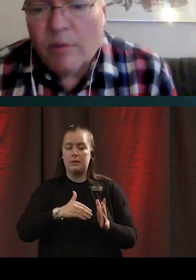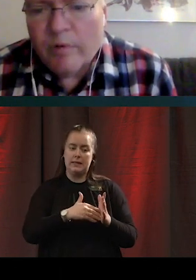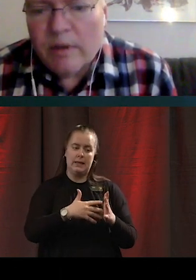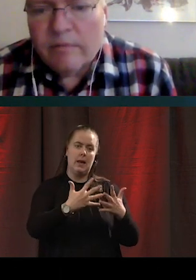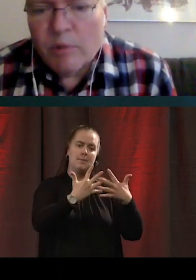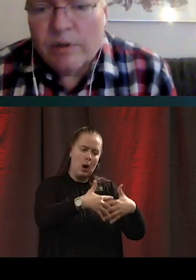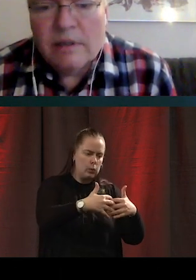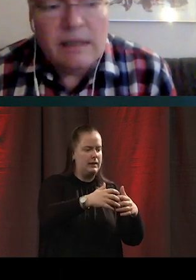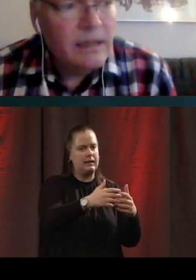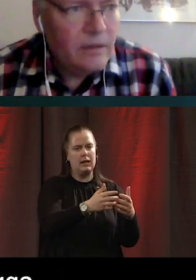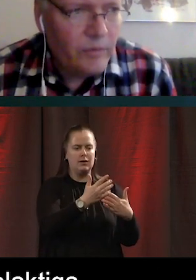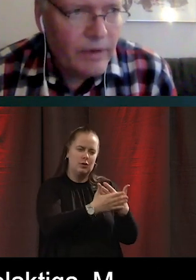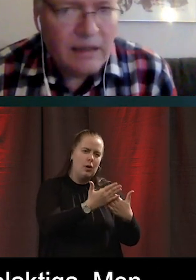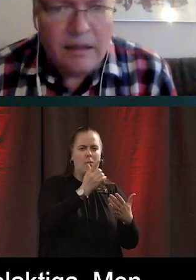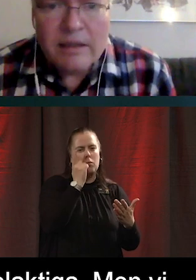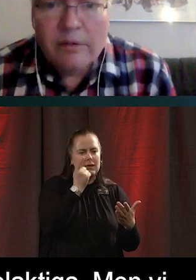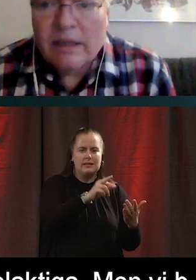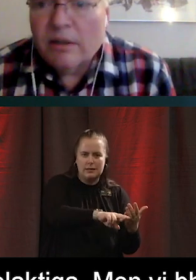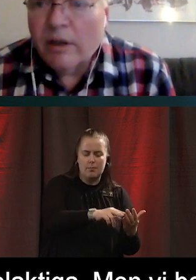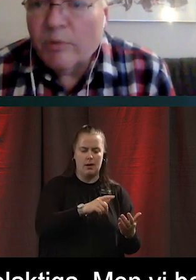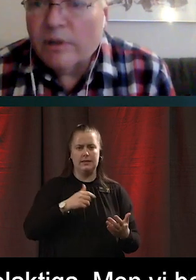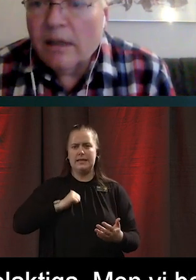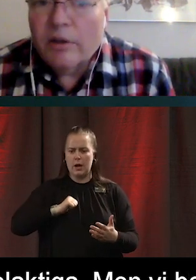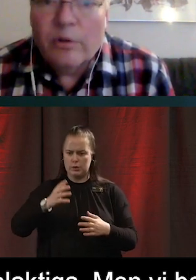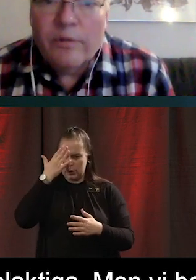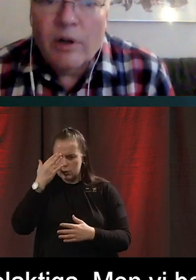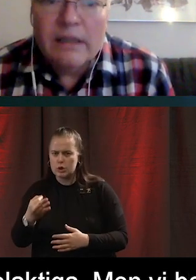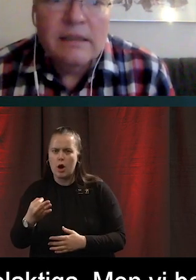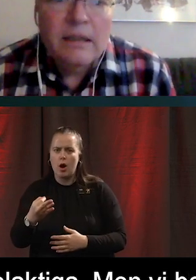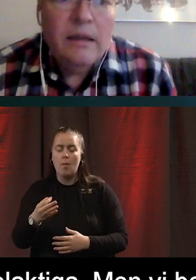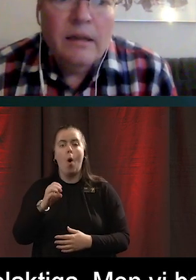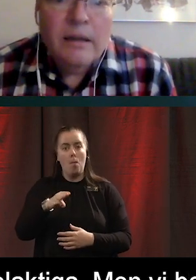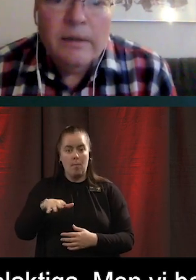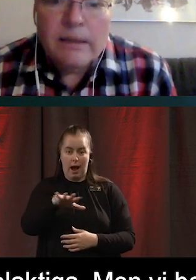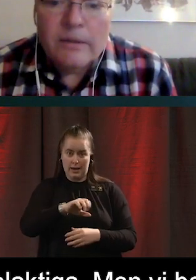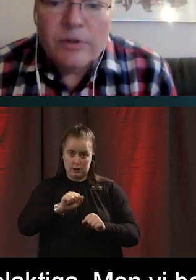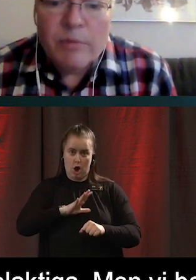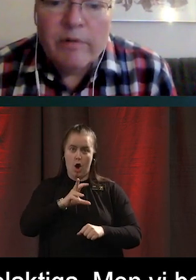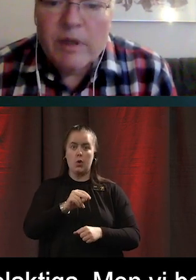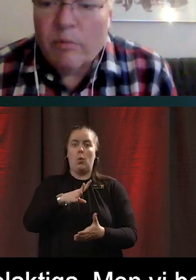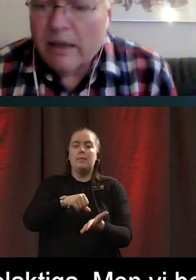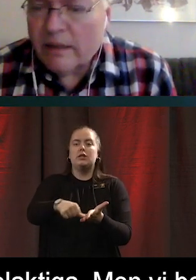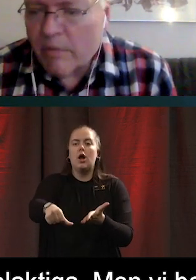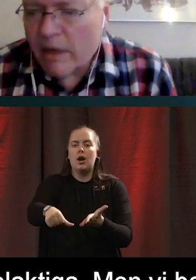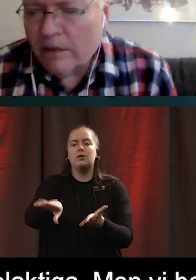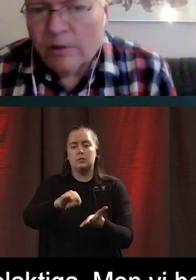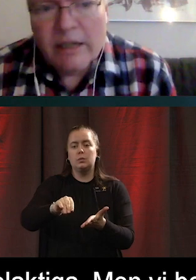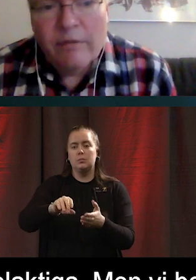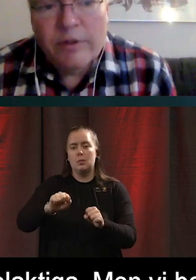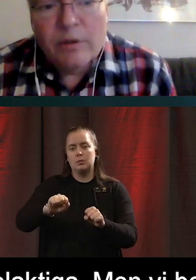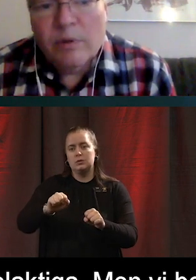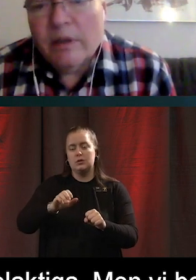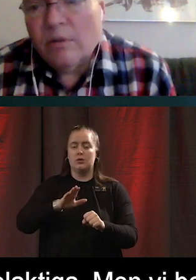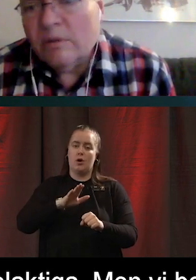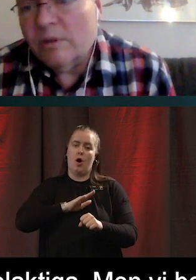kunskap. vi måste se till att om vi vill att alla ska vara digitala måste alla ha råd att vara det. Och så behöver vi jobba lite med människors